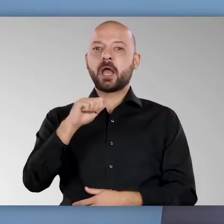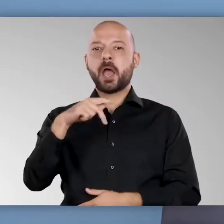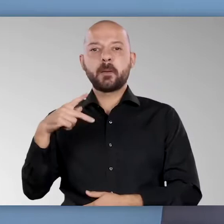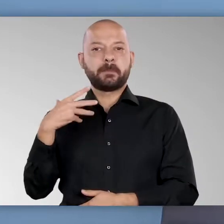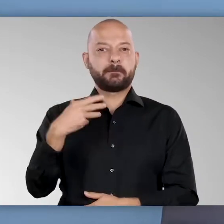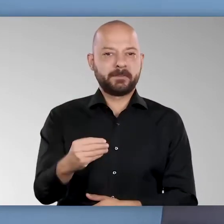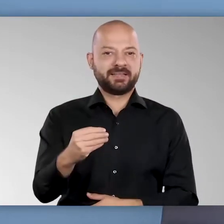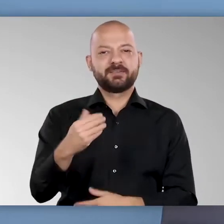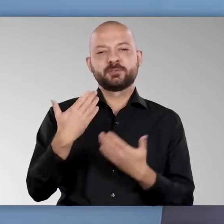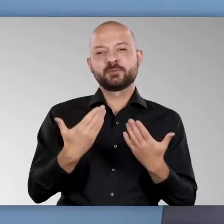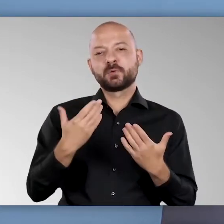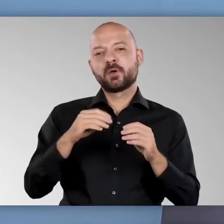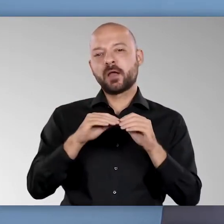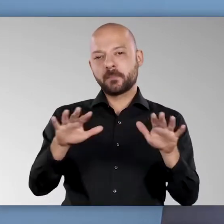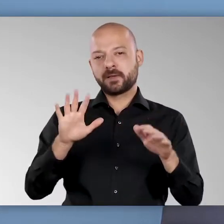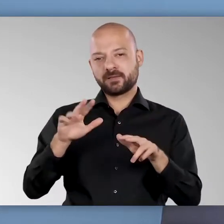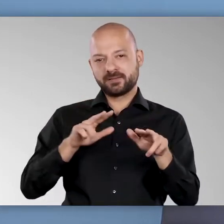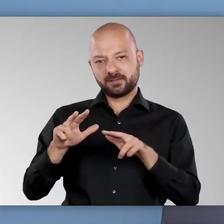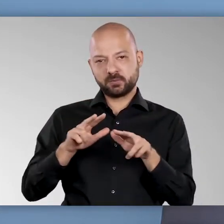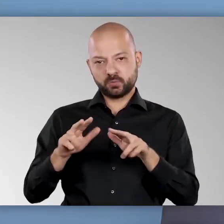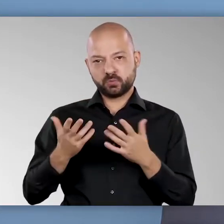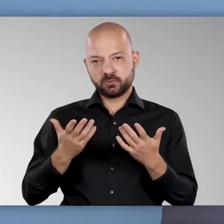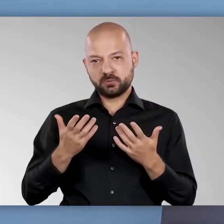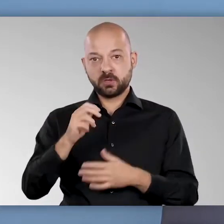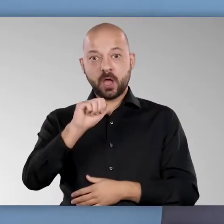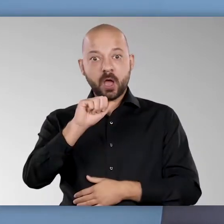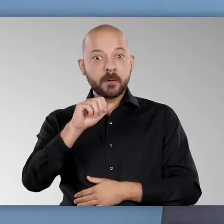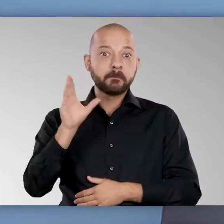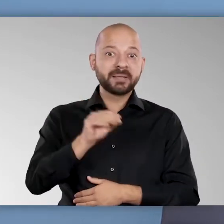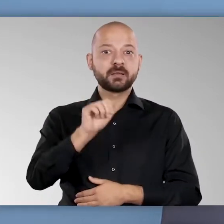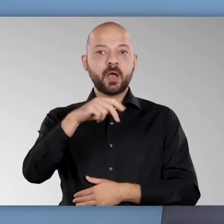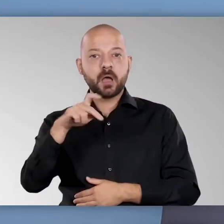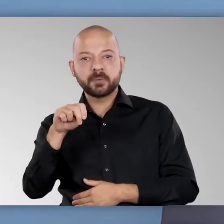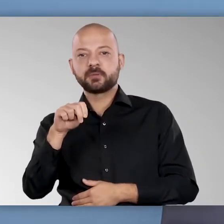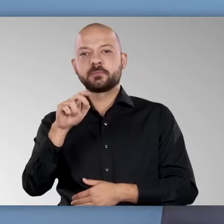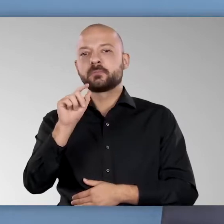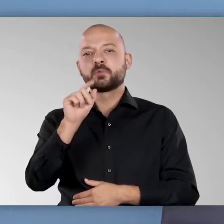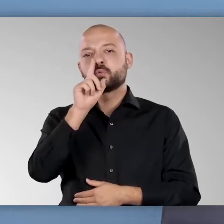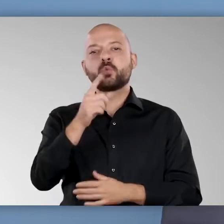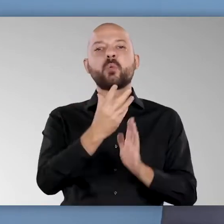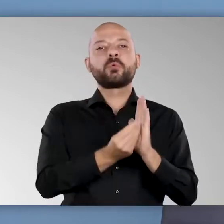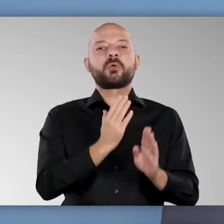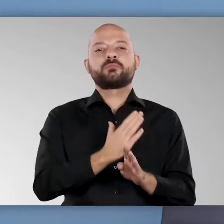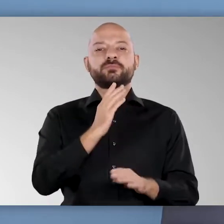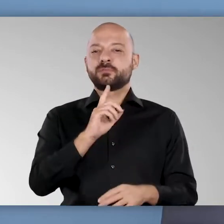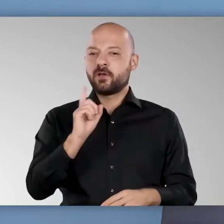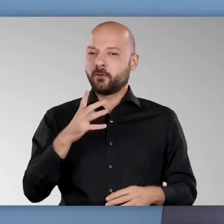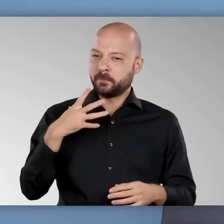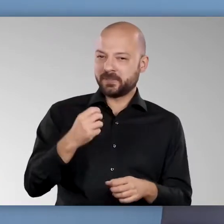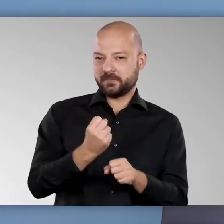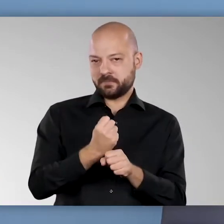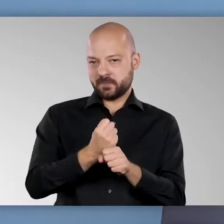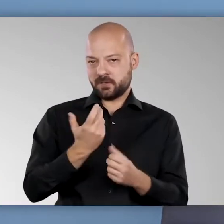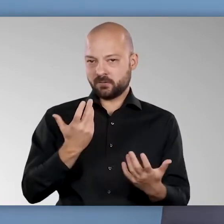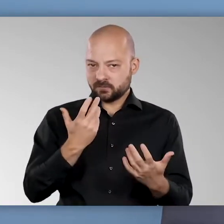Tagen. Ich App mit. Das ist der Slogan der Regierungskampagne. Aber mit Appen heißt eben nicht nur die App runterladen, sondern